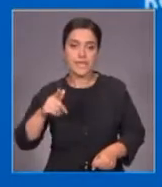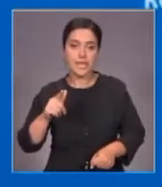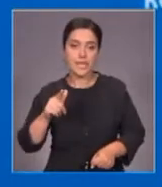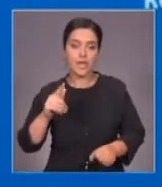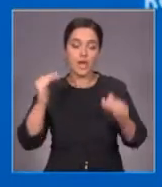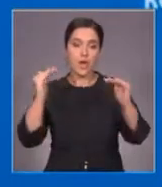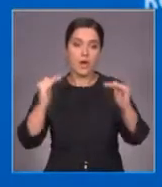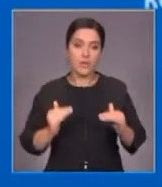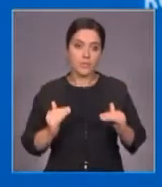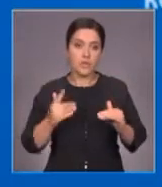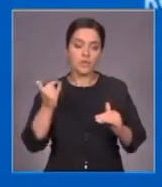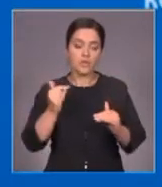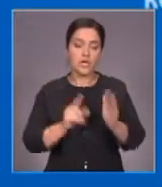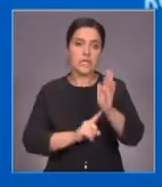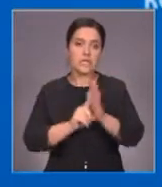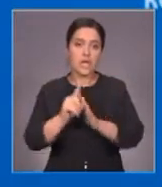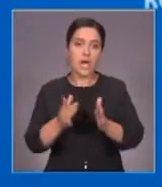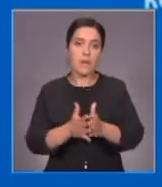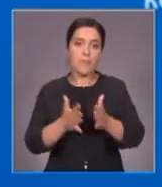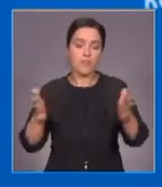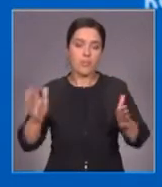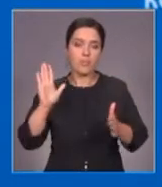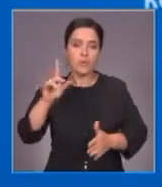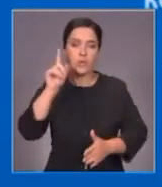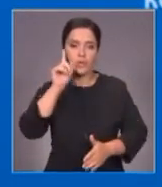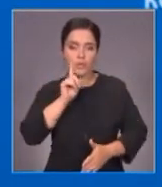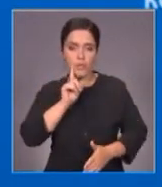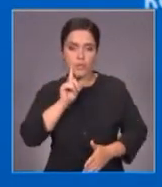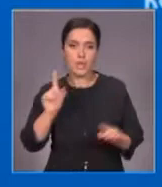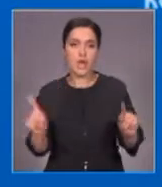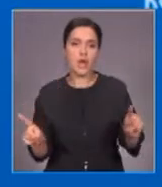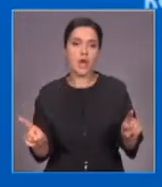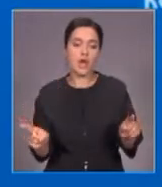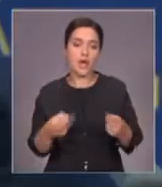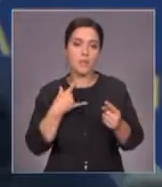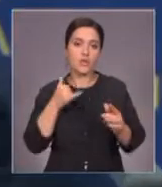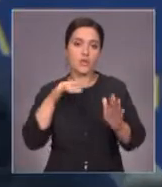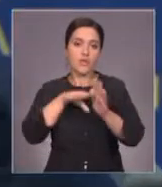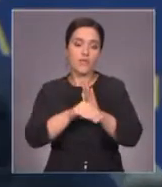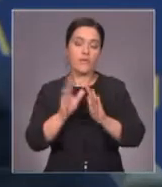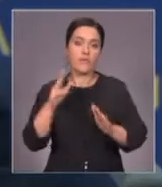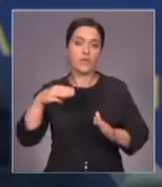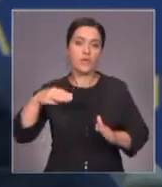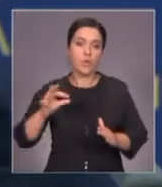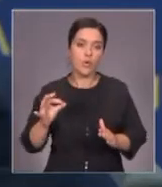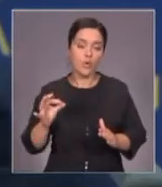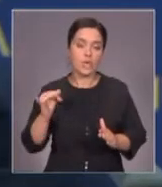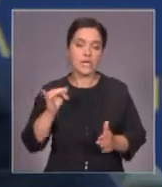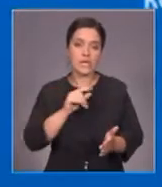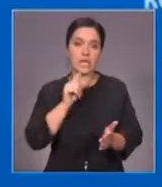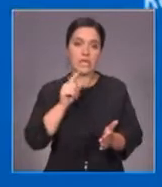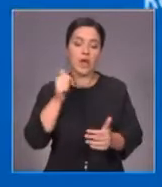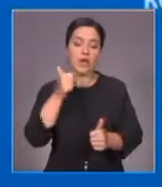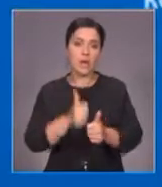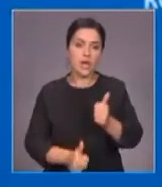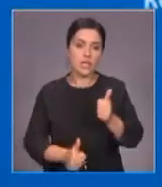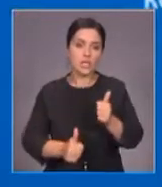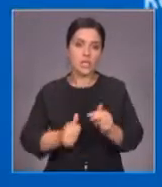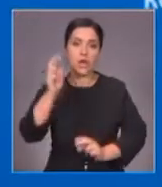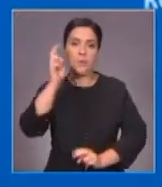только начало больших институциональных преобразований. Сейчас мы вступаем в ВТО. И надо отметить, что каждое предприятие